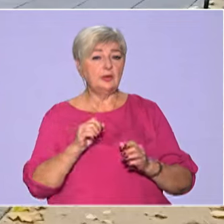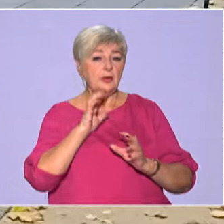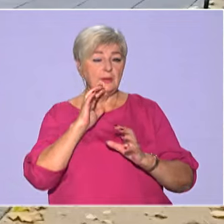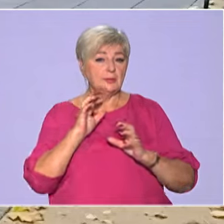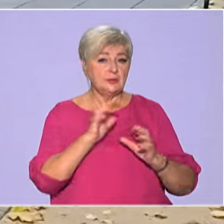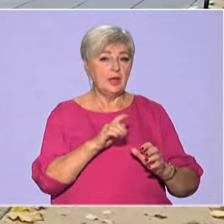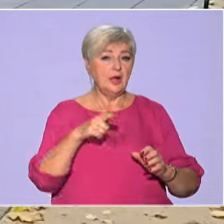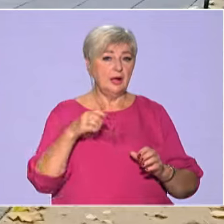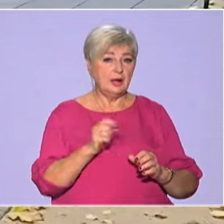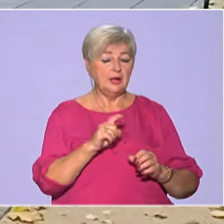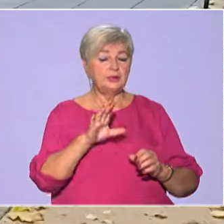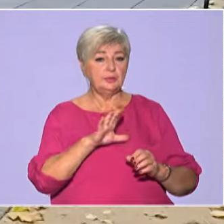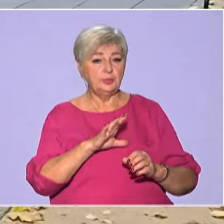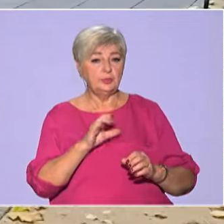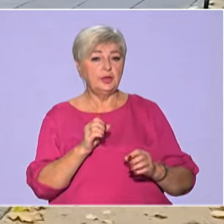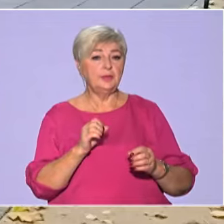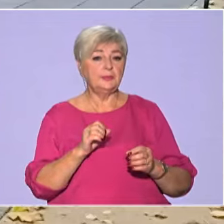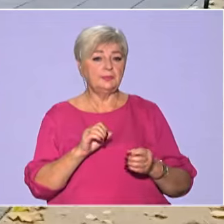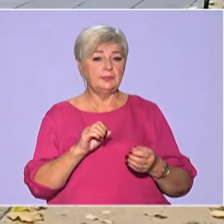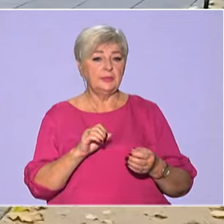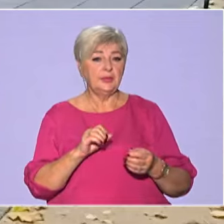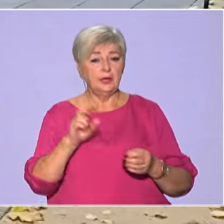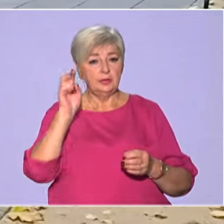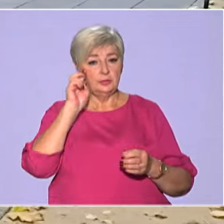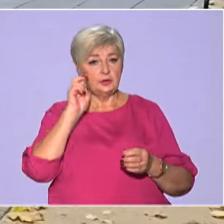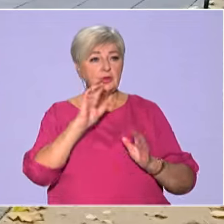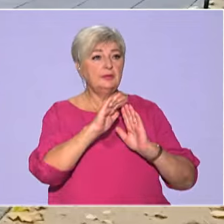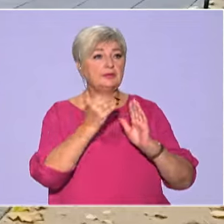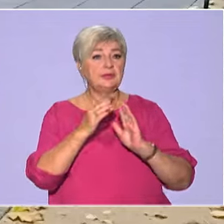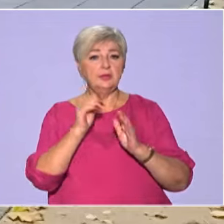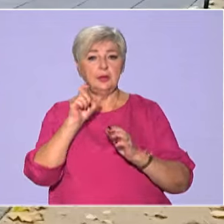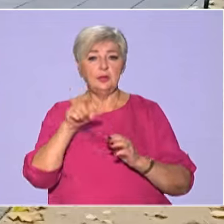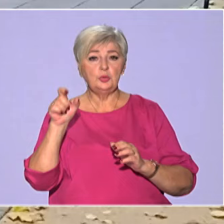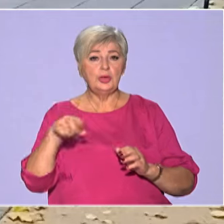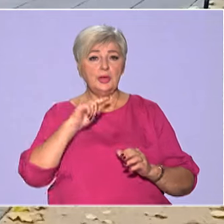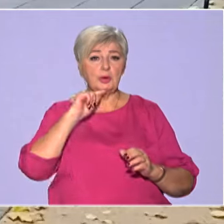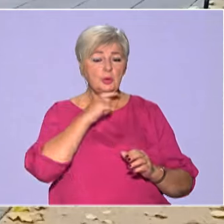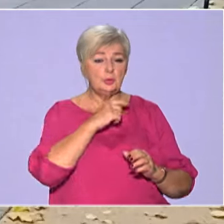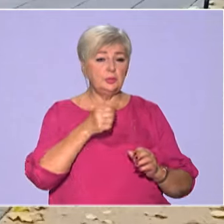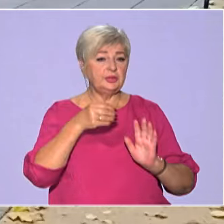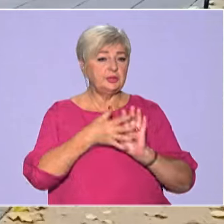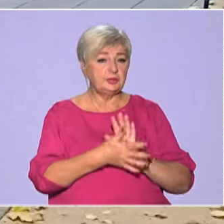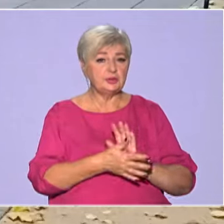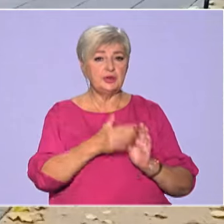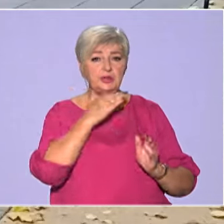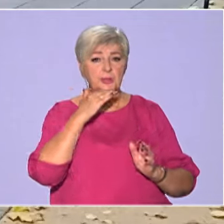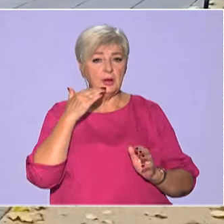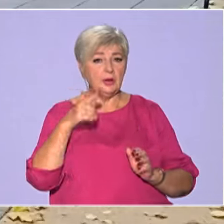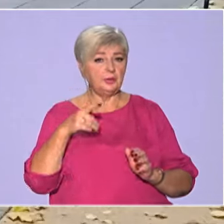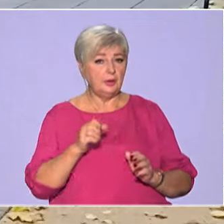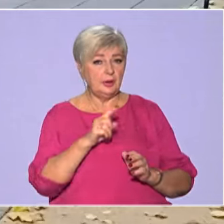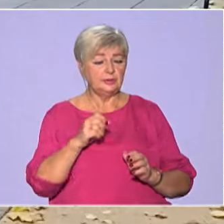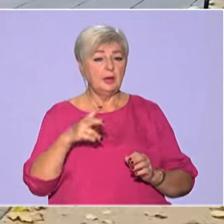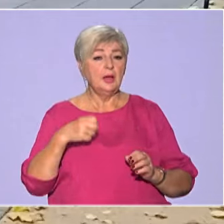газу були нагальні. І тоді ще держава закликала людей економити, не витрачати багато пального. І тому